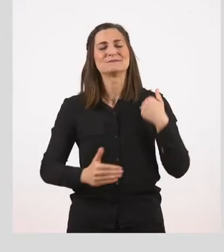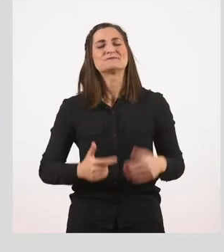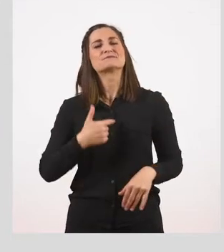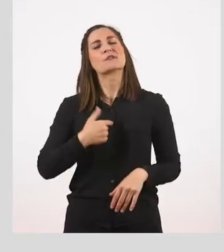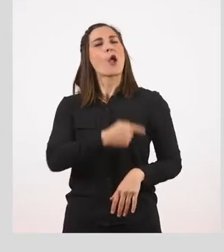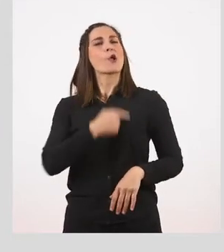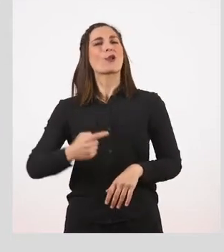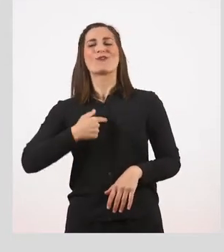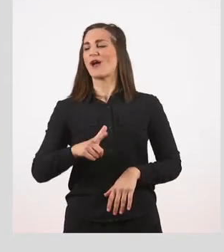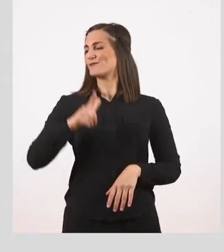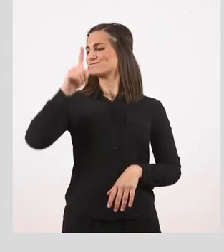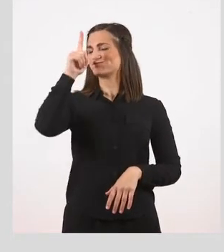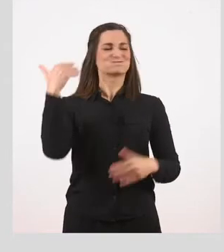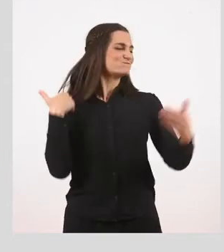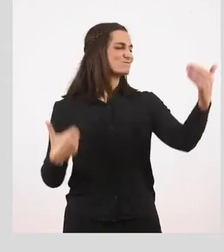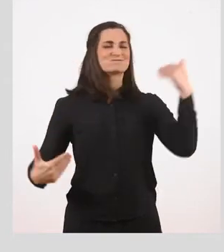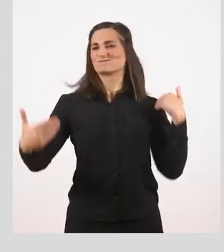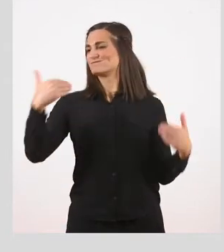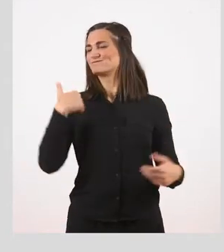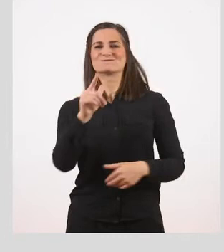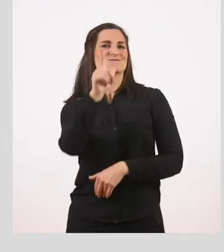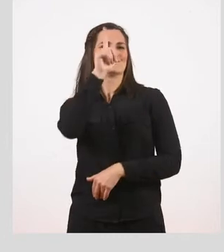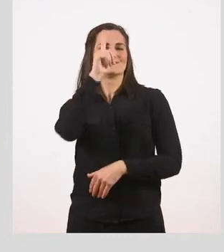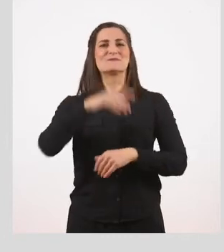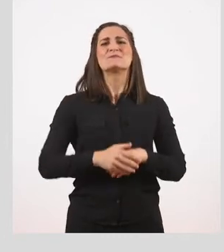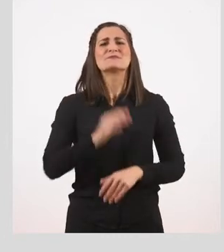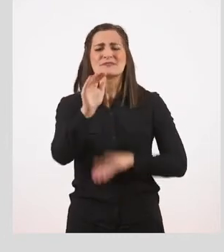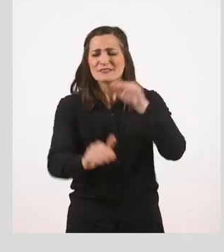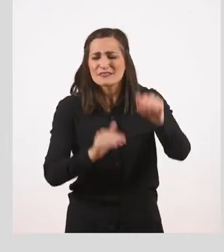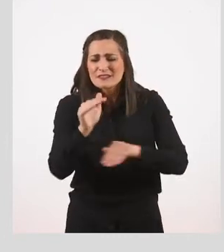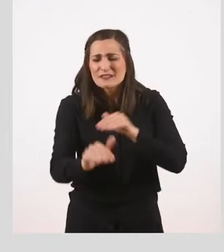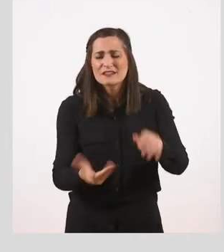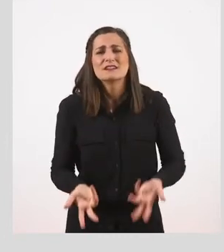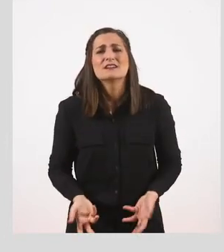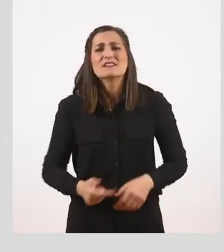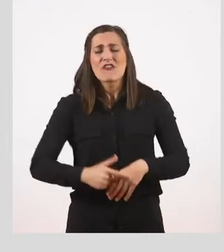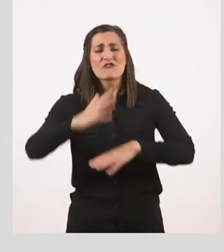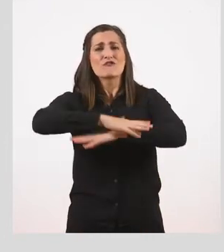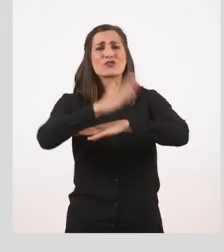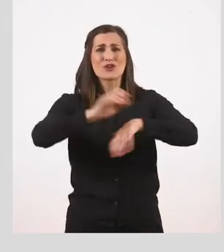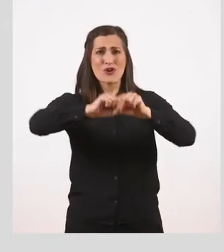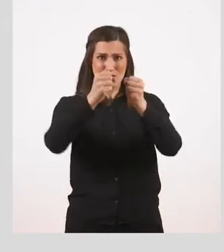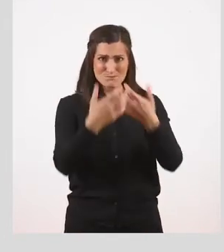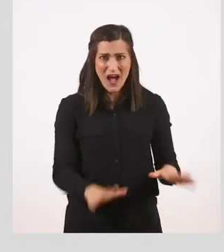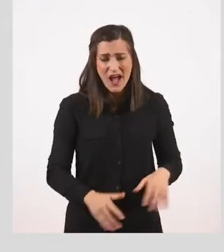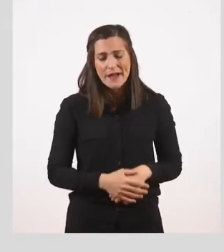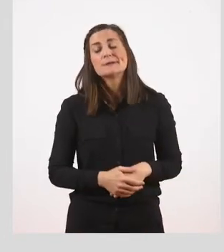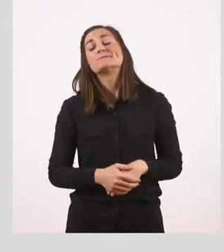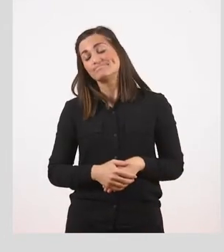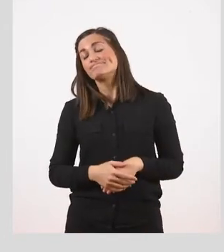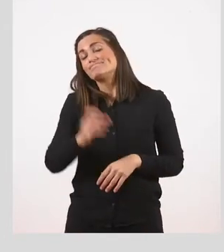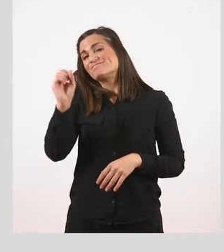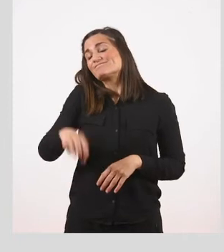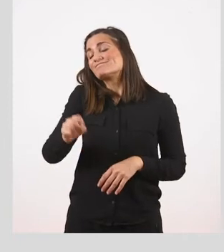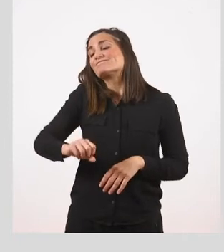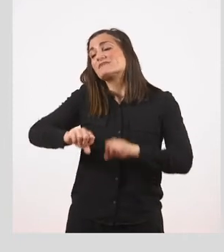Κλωτέρ που ασχολούμασταν όλοι μαζί του. Τον ρωτούσαμε αν το μικρό φορτηγό είχε σπάσει. Μας είπε πως ναι,